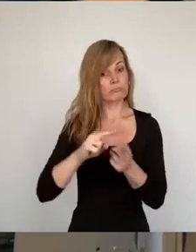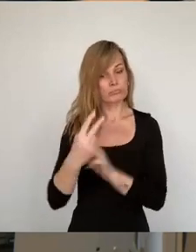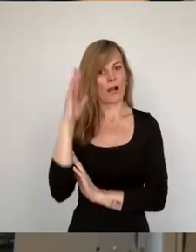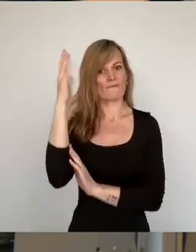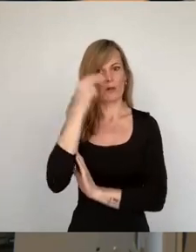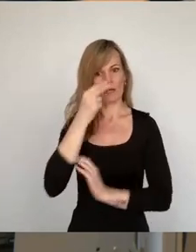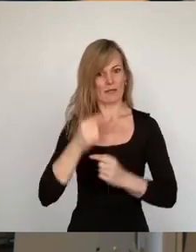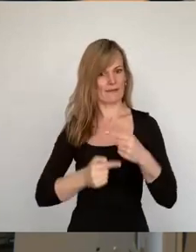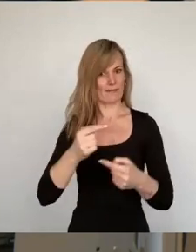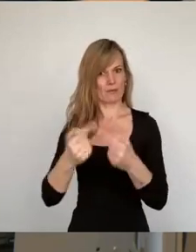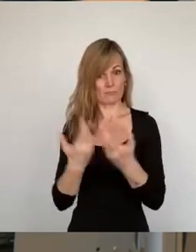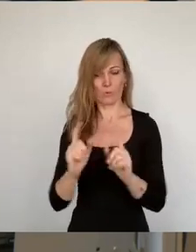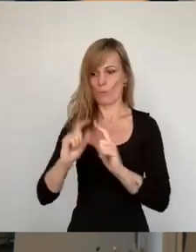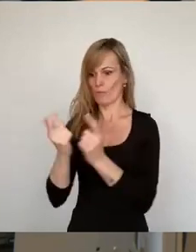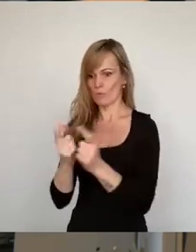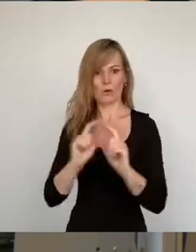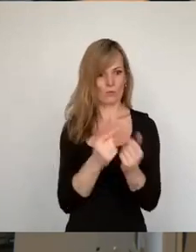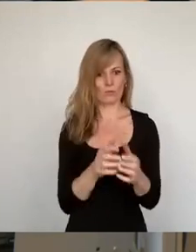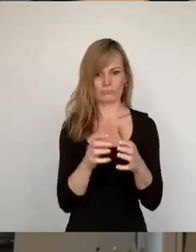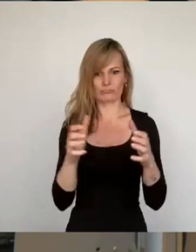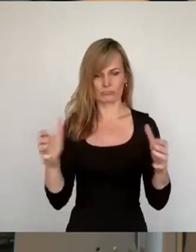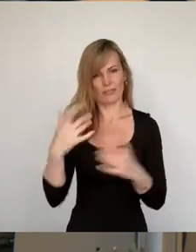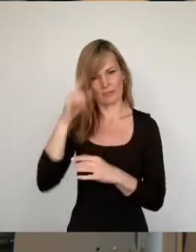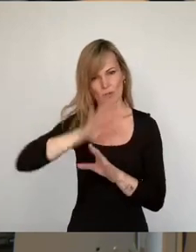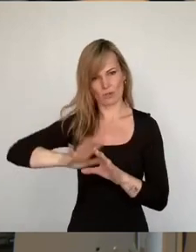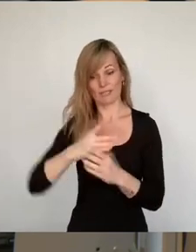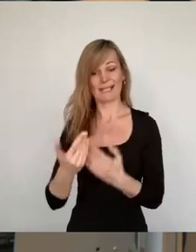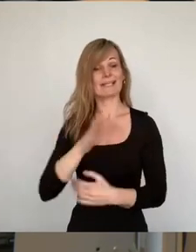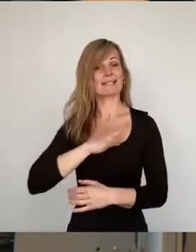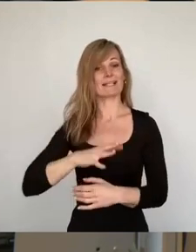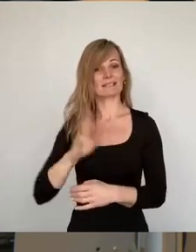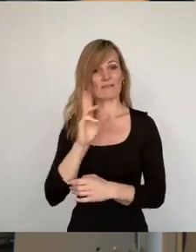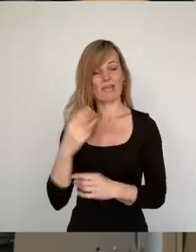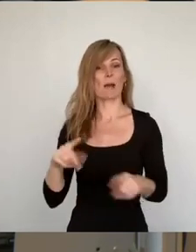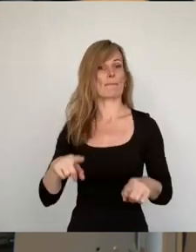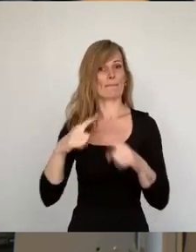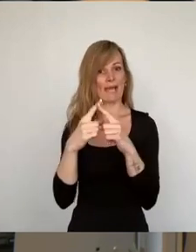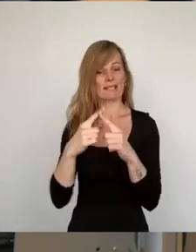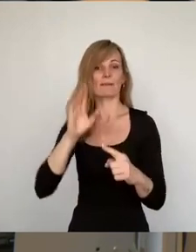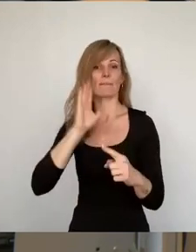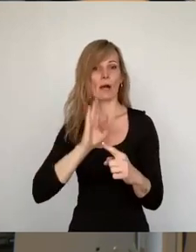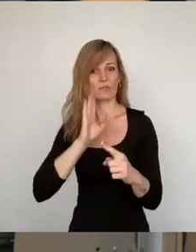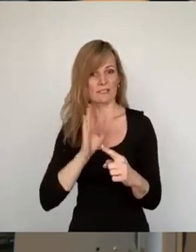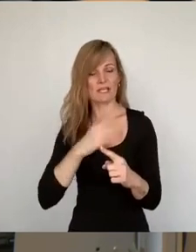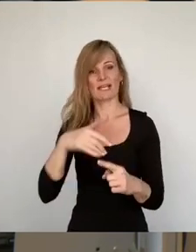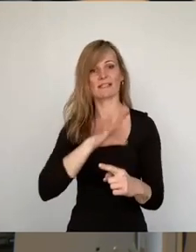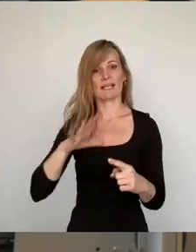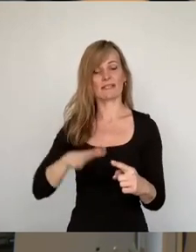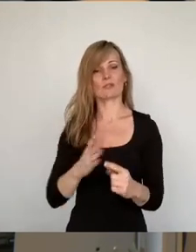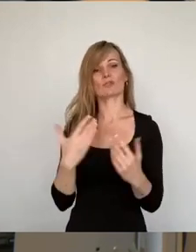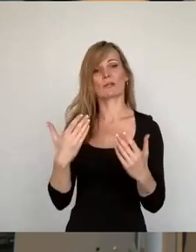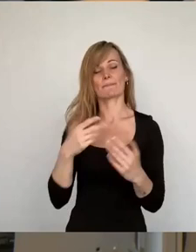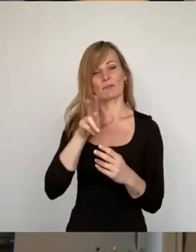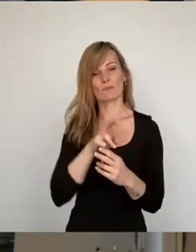Kommunen in ganz Deutschland eingeführt. In Sachsen sind das zum Beispiel der Landkreis Meißen, Bautzen, Sächsische Schweiz als Erzgebirge und